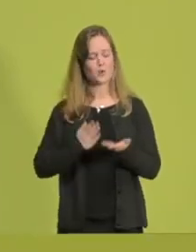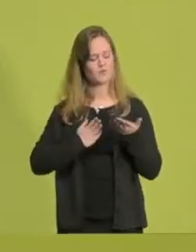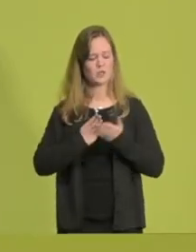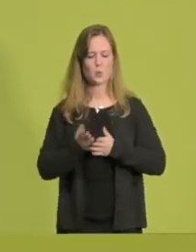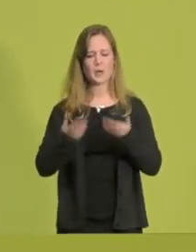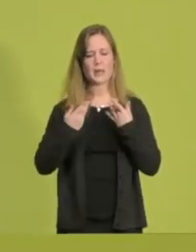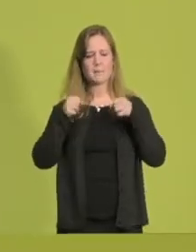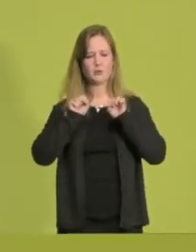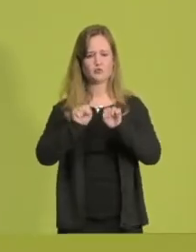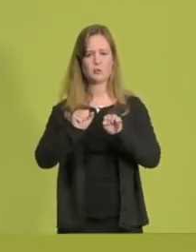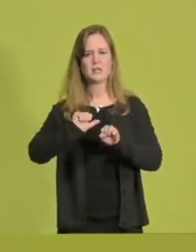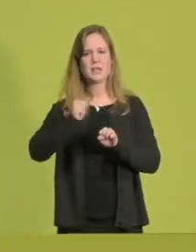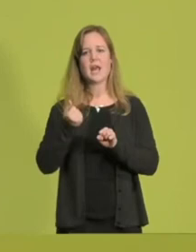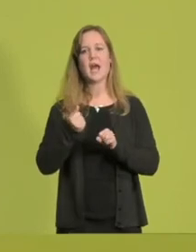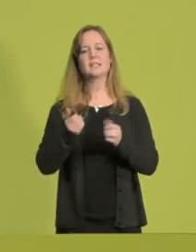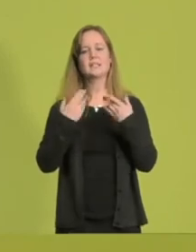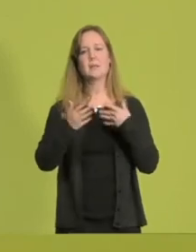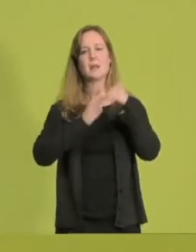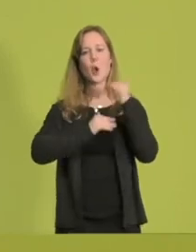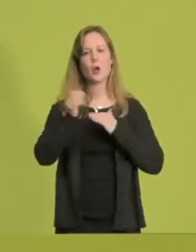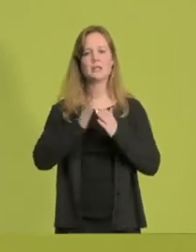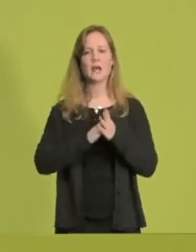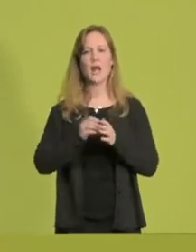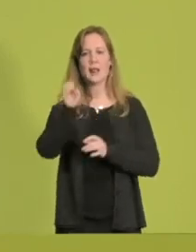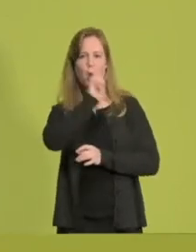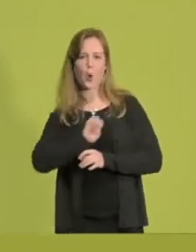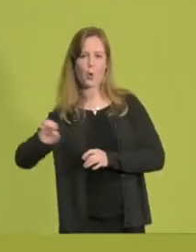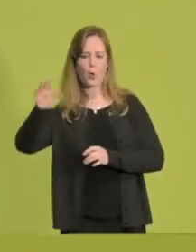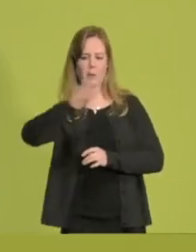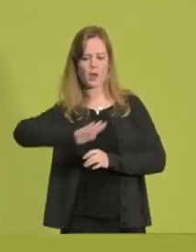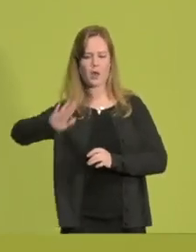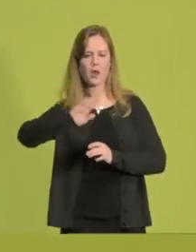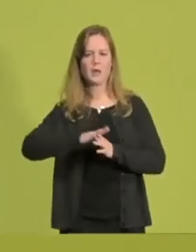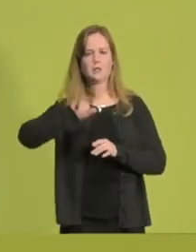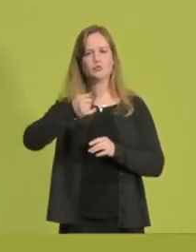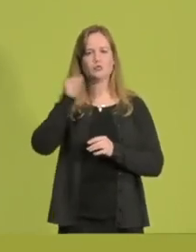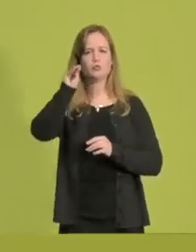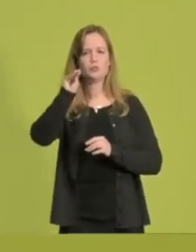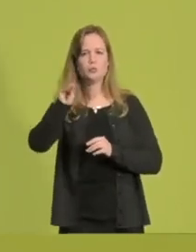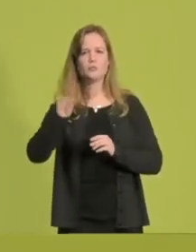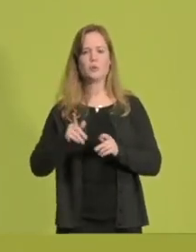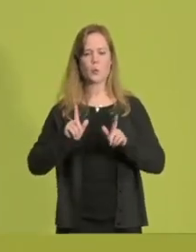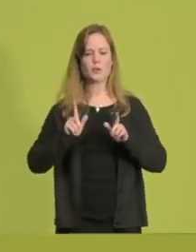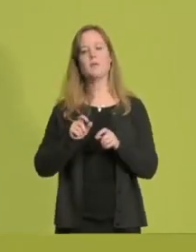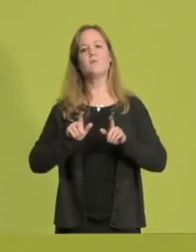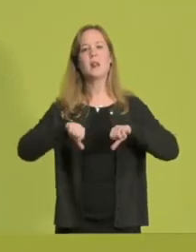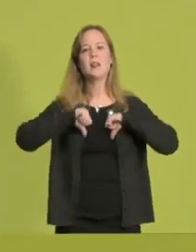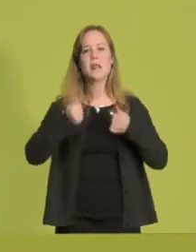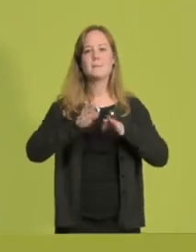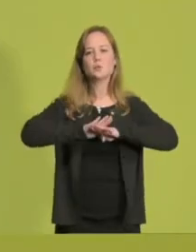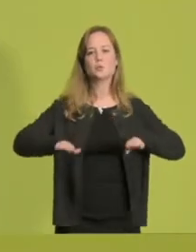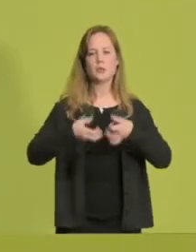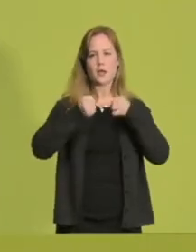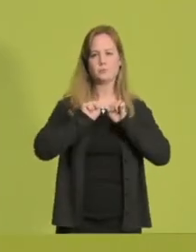die erste klimaneutrale Industrieregion Europas, die Jobs der Zukunft und den Erhalt unserer Lebensgrundlagen und damit